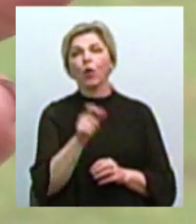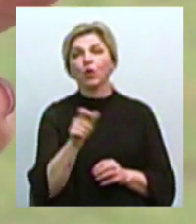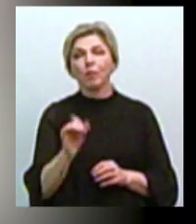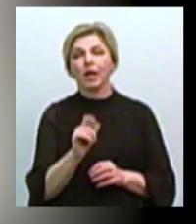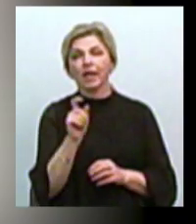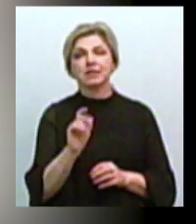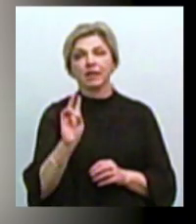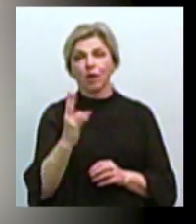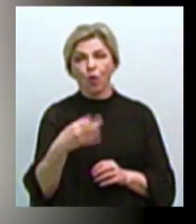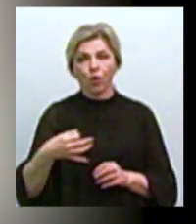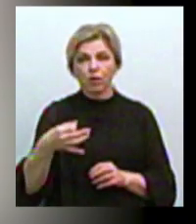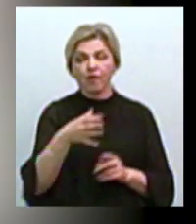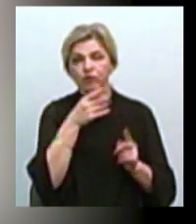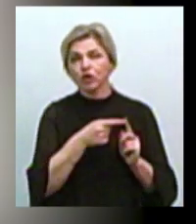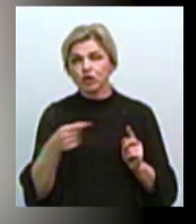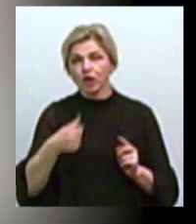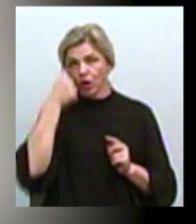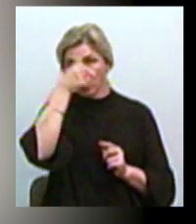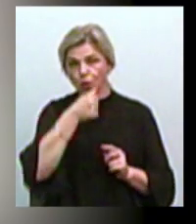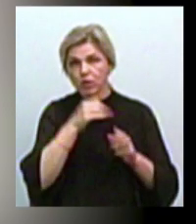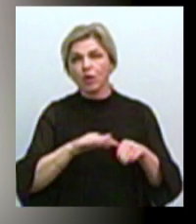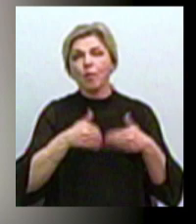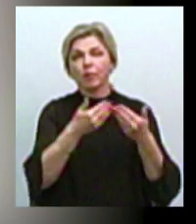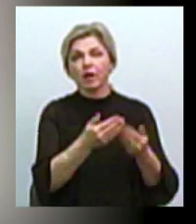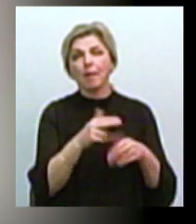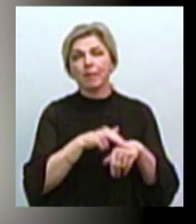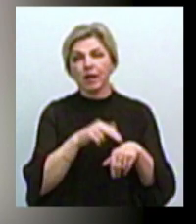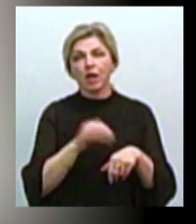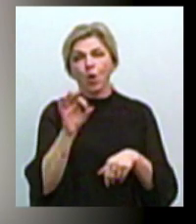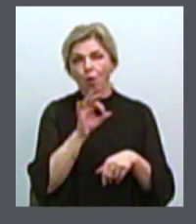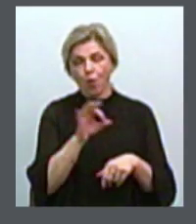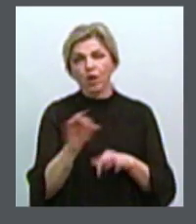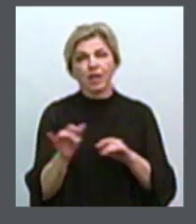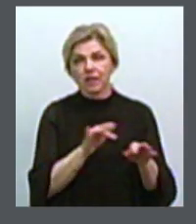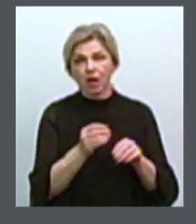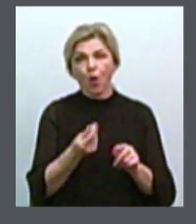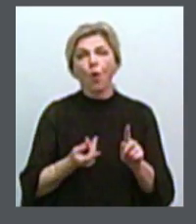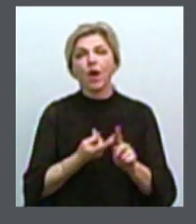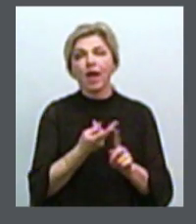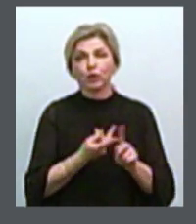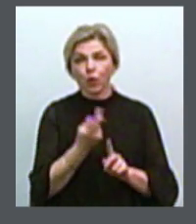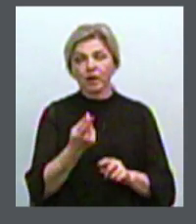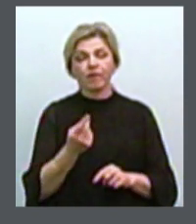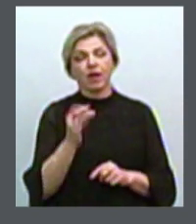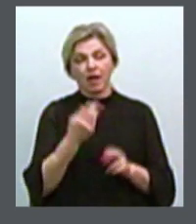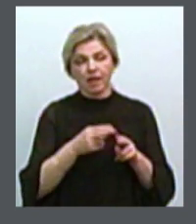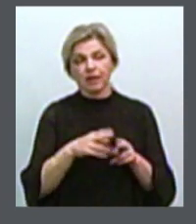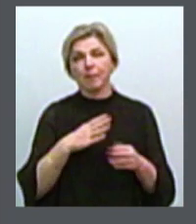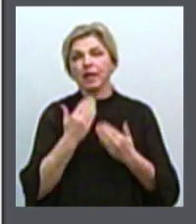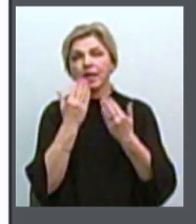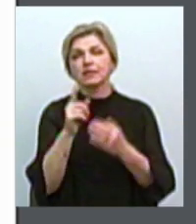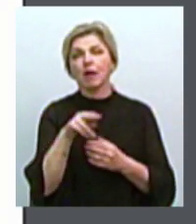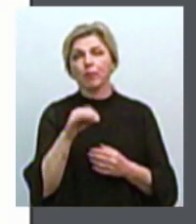Миколаївщини протягом року звернулись до правоохоронних органів щодо діяльності колекторів? Ці питання ми надіслали в інформаційному запиті до